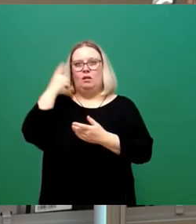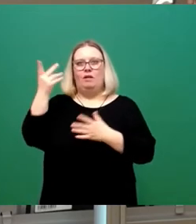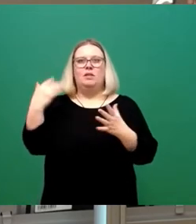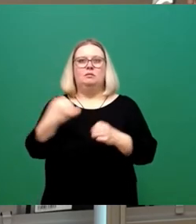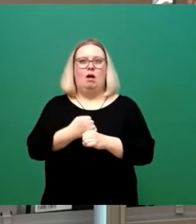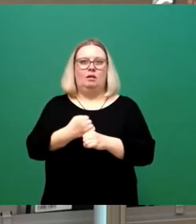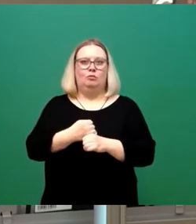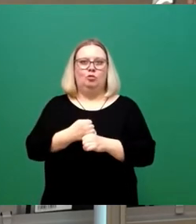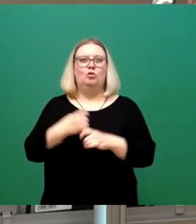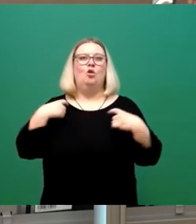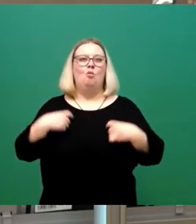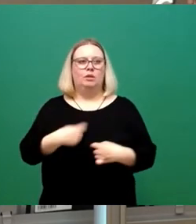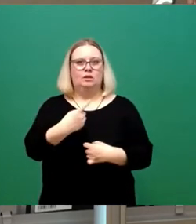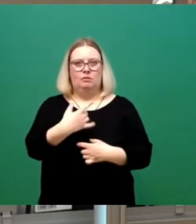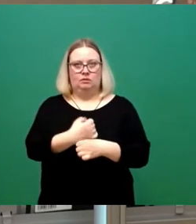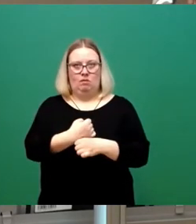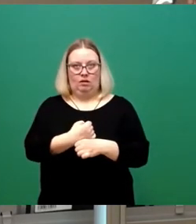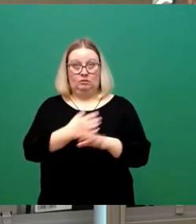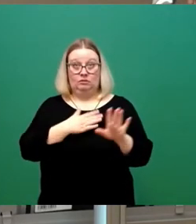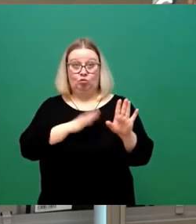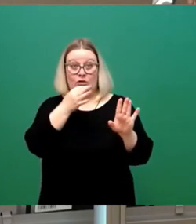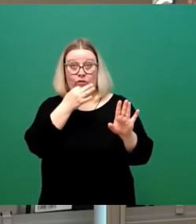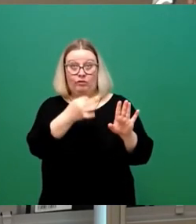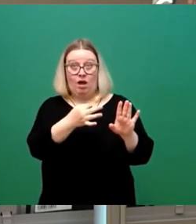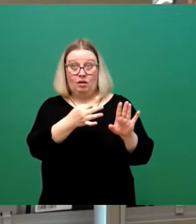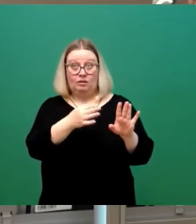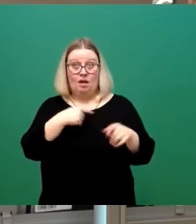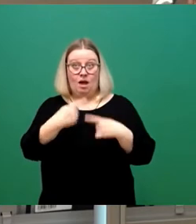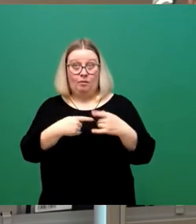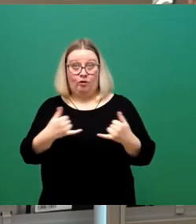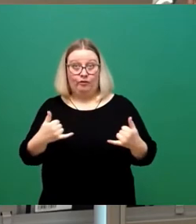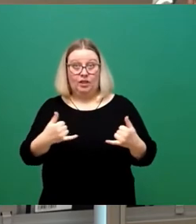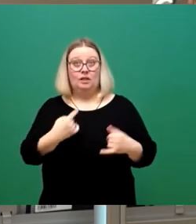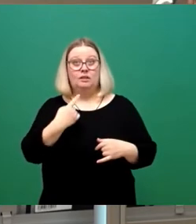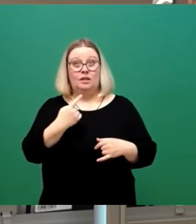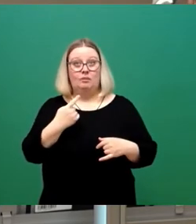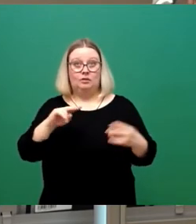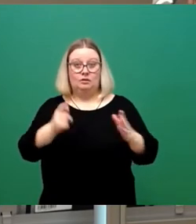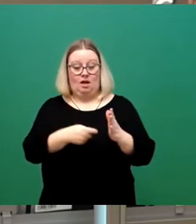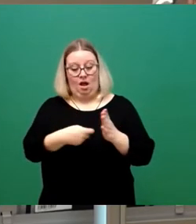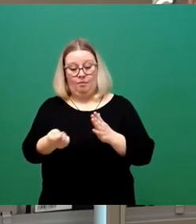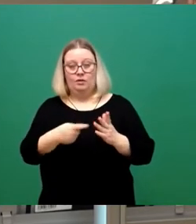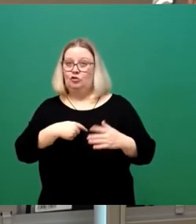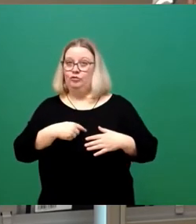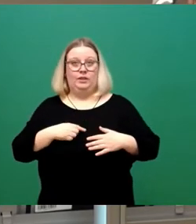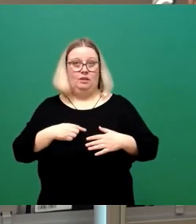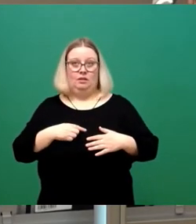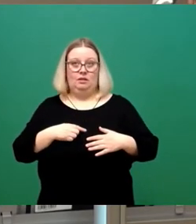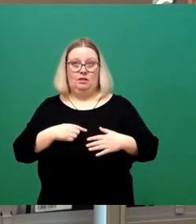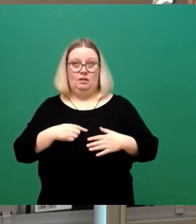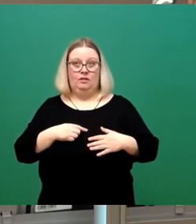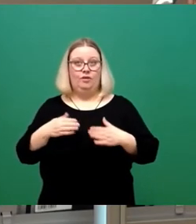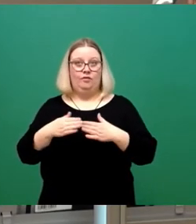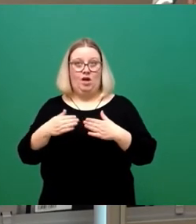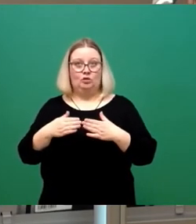Oberbürgermeister gewesen, der, deswegen habe ich nachgefragt, wie wir hier verfahren werden, der es runtergenommen hat von der Tagesordnung. Wir als Fraktion haben uns trotzdem